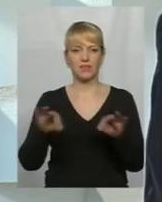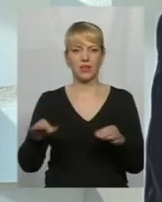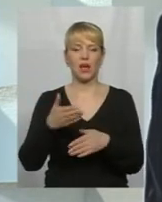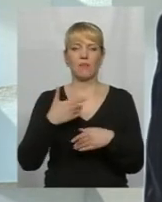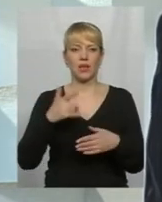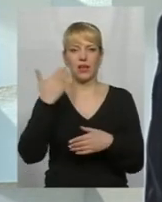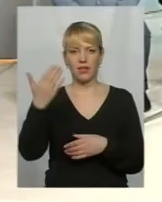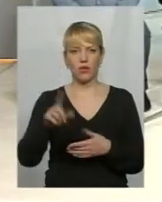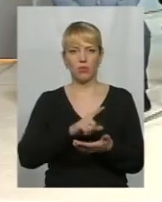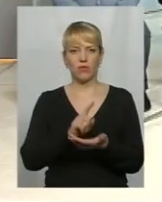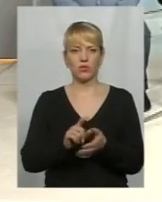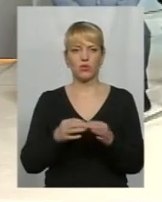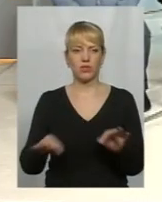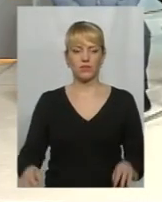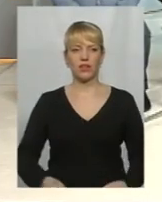звільнимо.